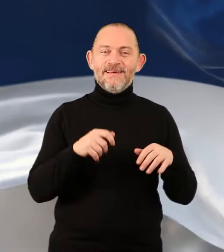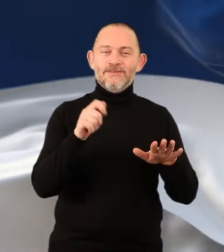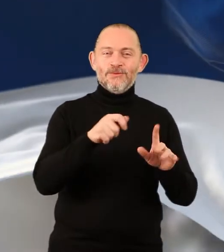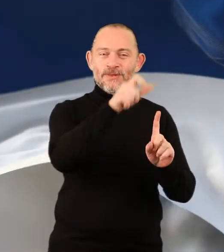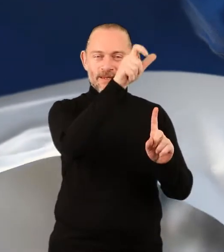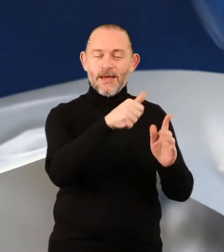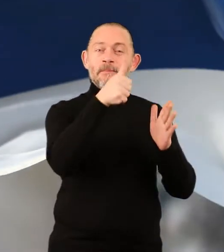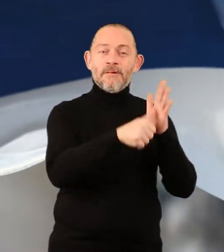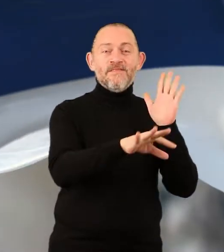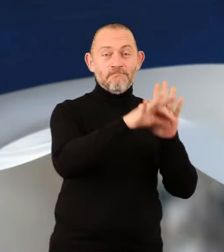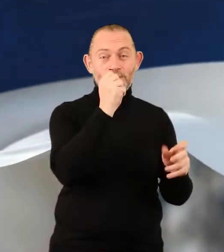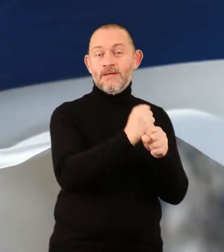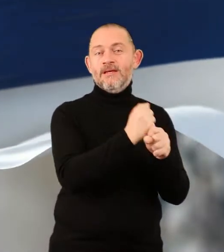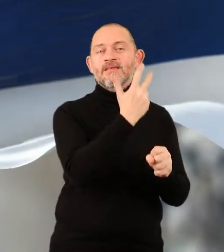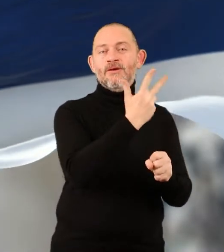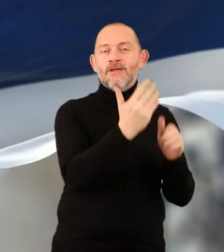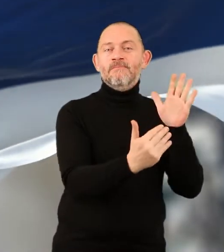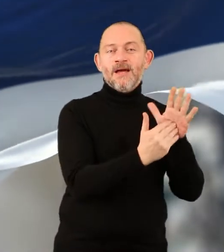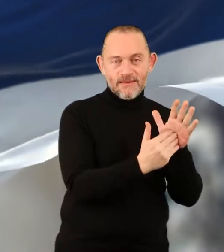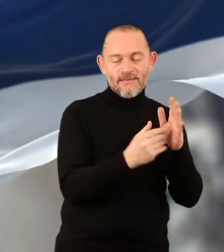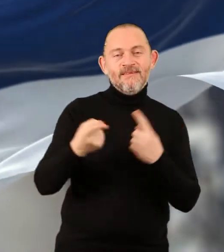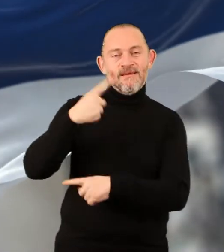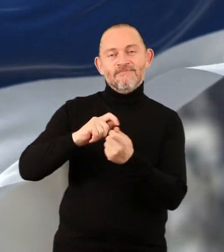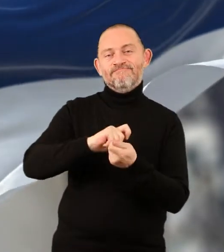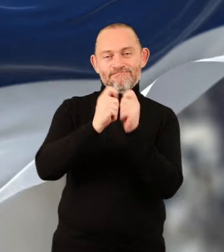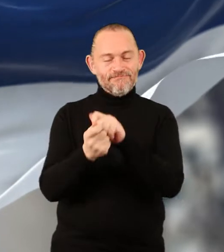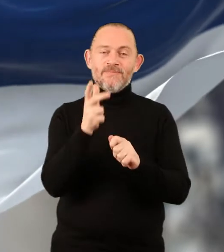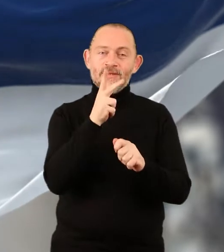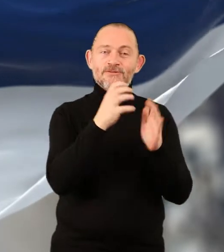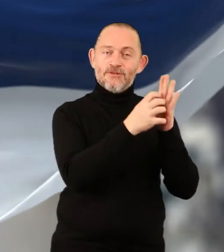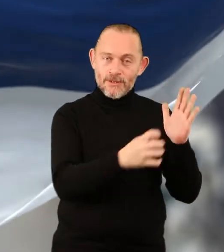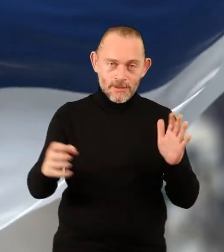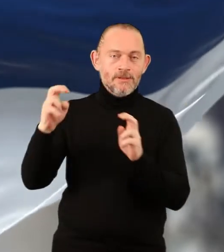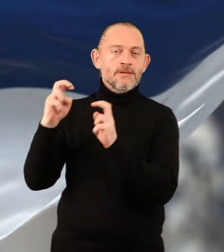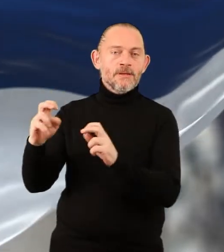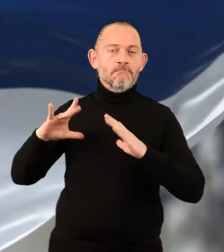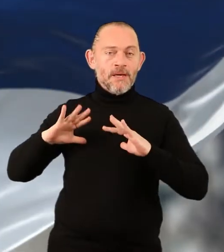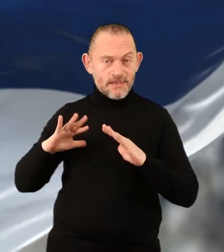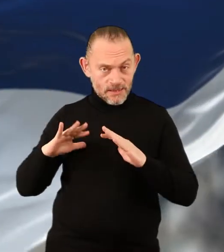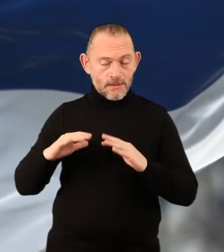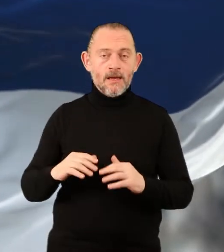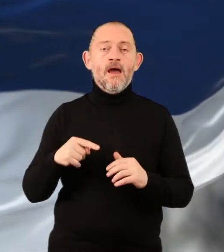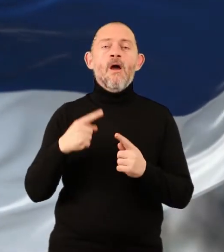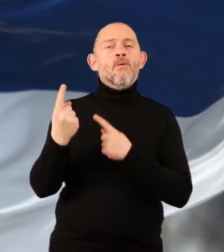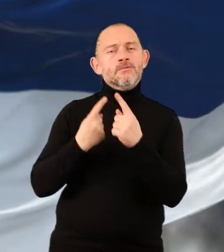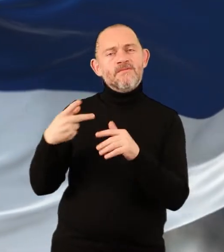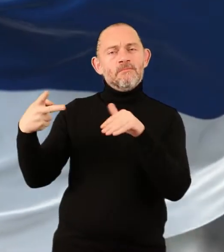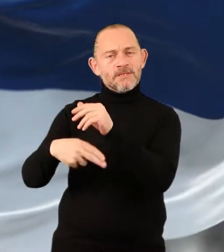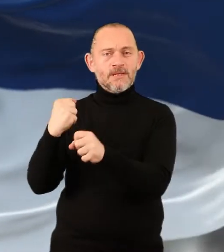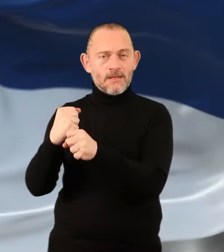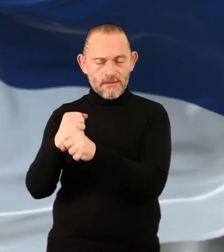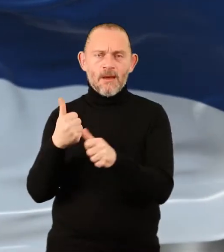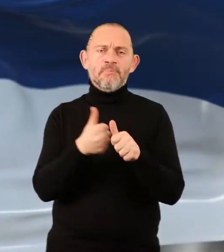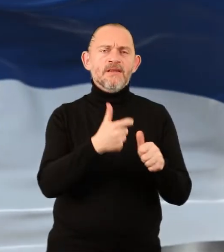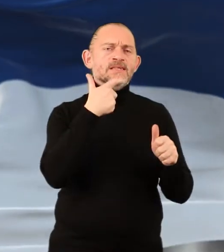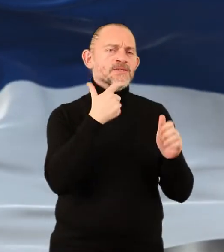Promenom Ustava predviđeno je ukidanje prvog izbora sudija na tri godine. Sudijska funkcija je stalna i traje od izbora za sudiju